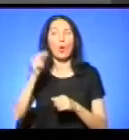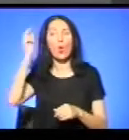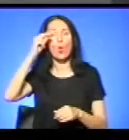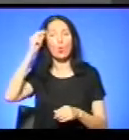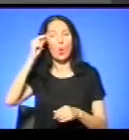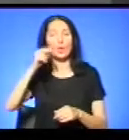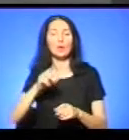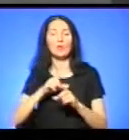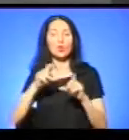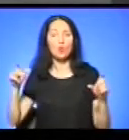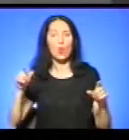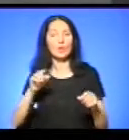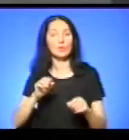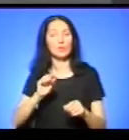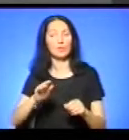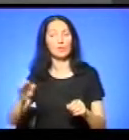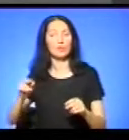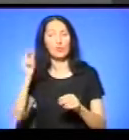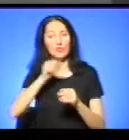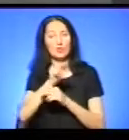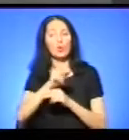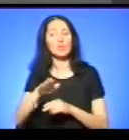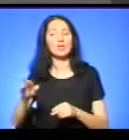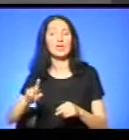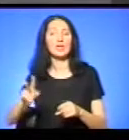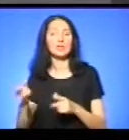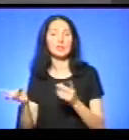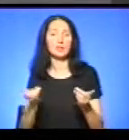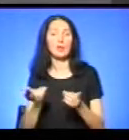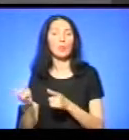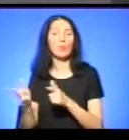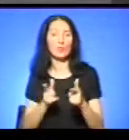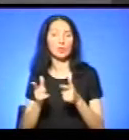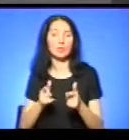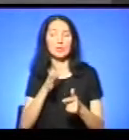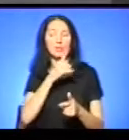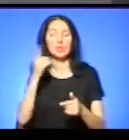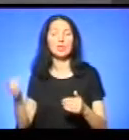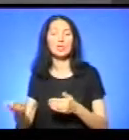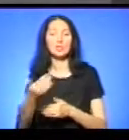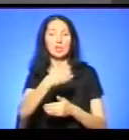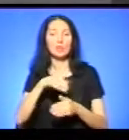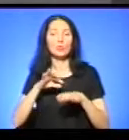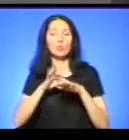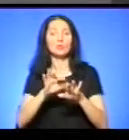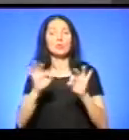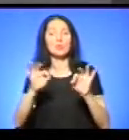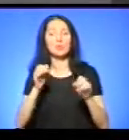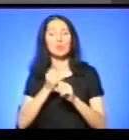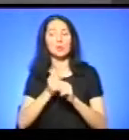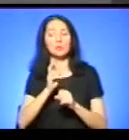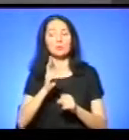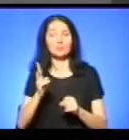треба поводитися. Зокрема, під час дневної кампанії дійсно проводиться і роз'яснювальна робота. Усі, хто задіяний у